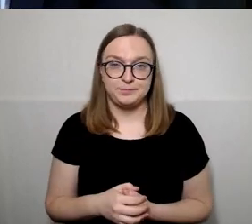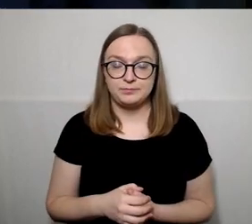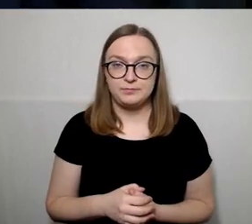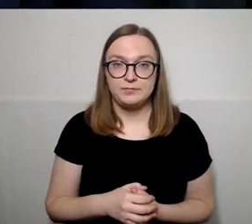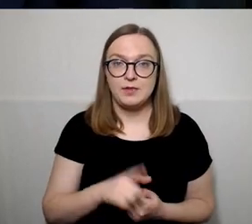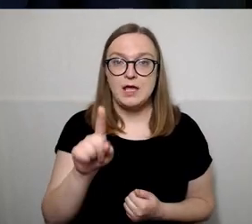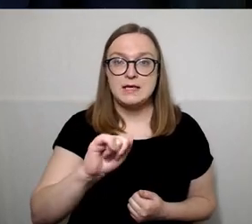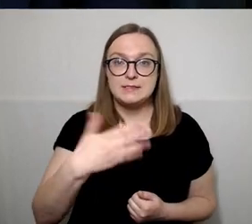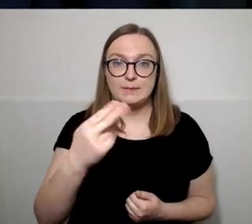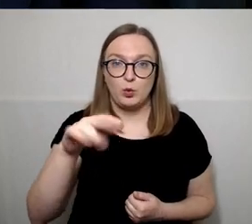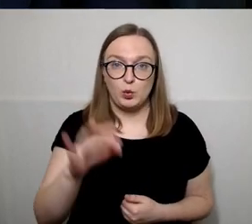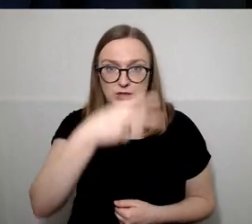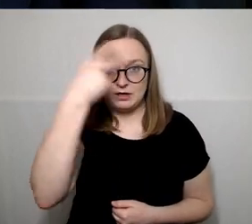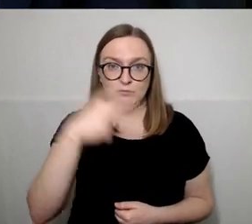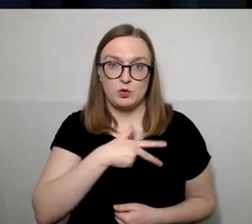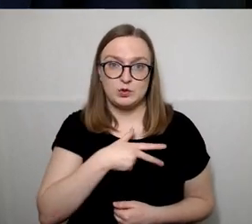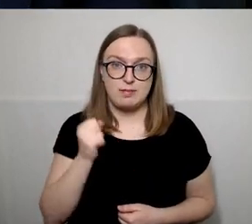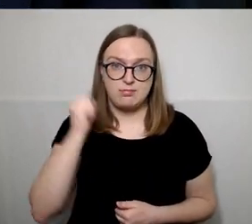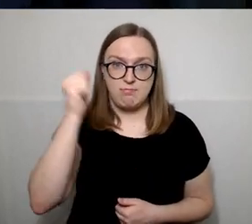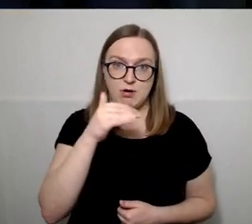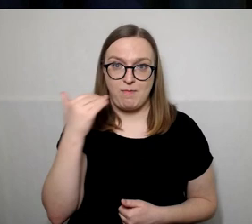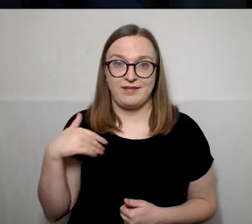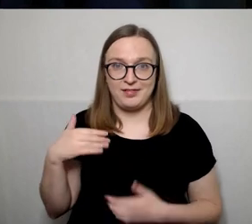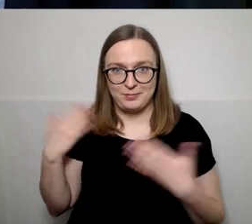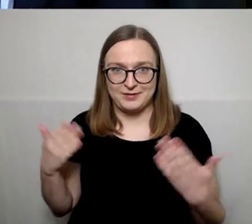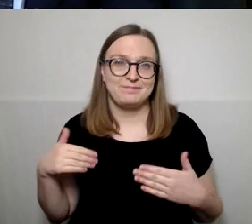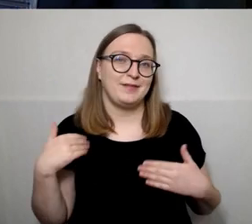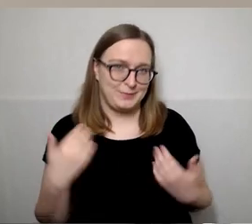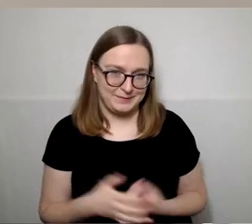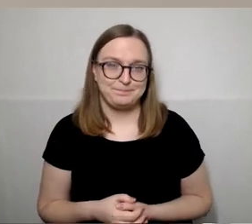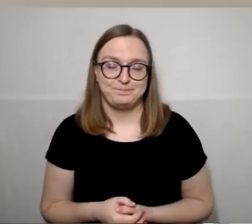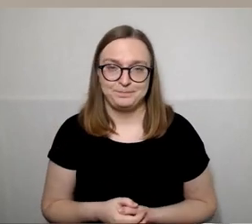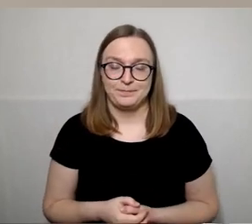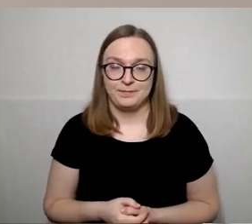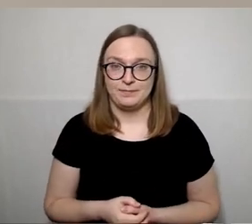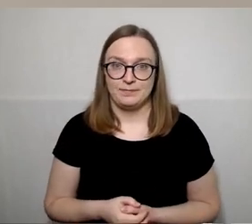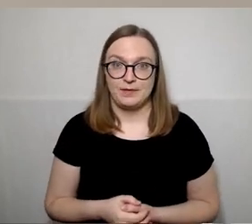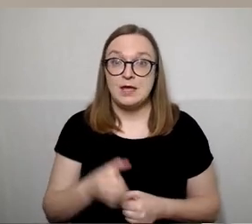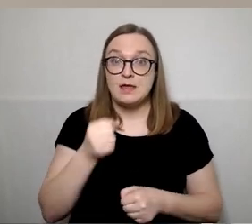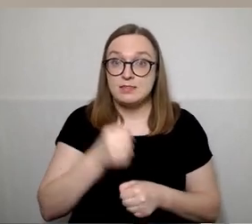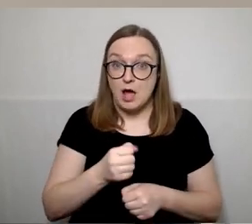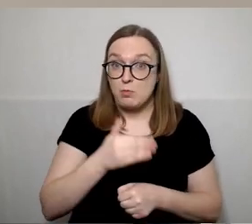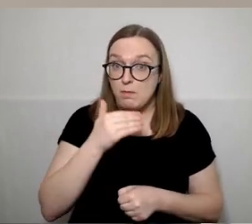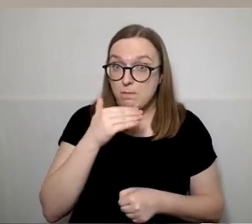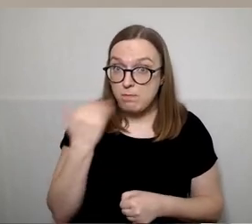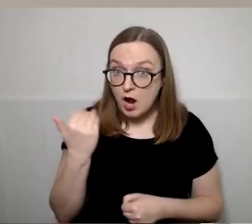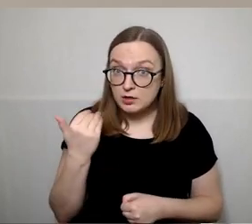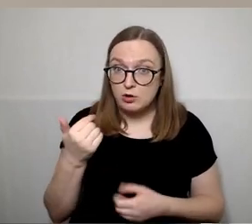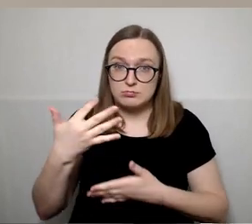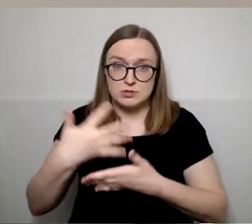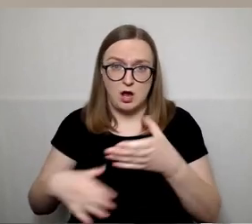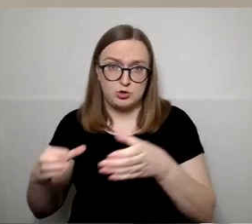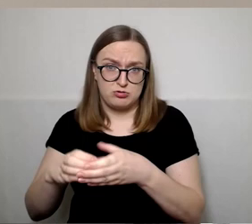Zimkus, Lietuvos socialdemokratų partija. Sveiki. Sveiki. Darbo partijos sąrašo